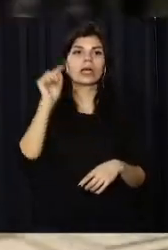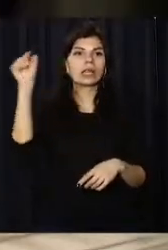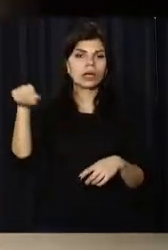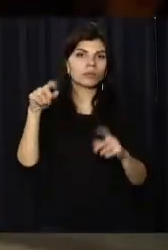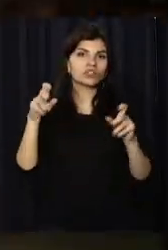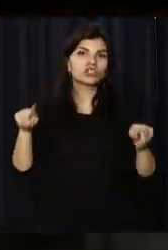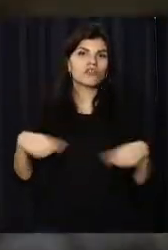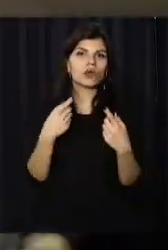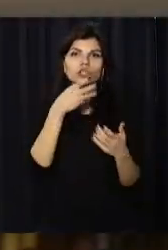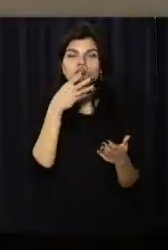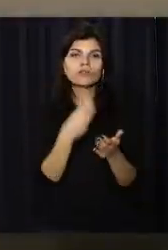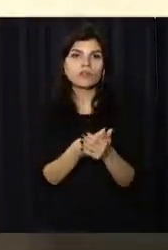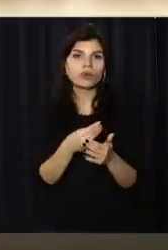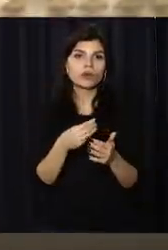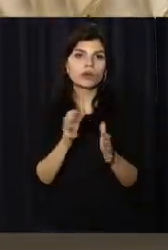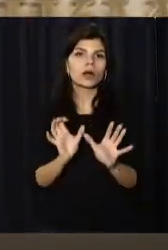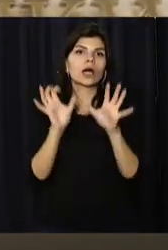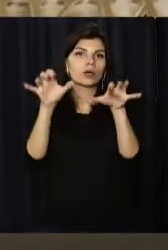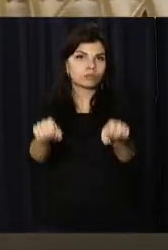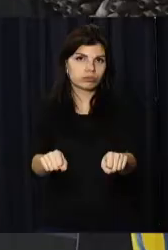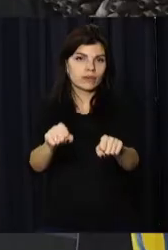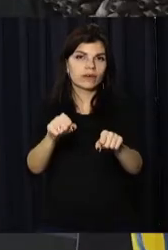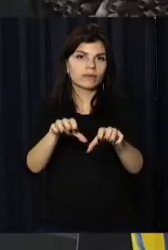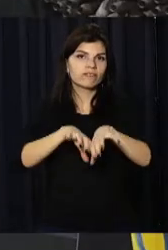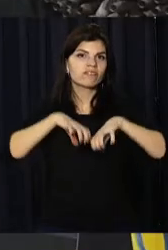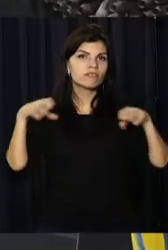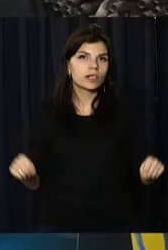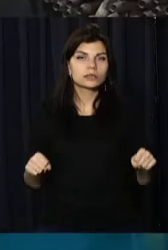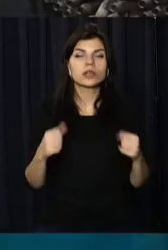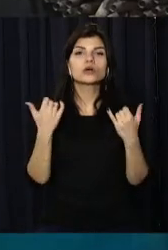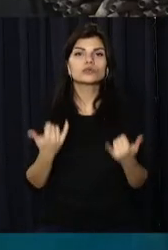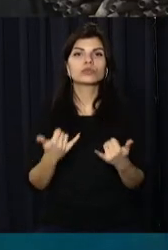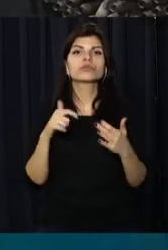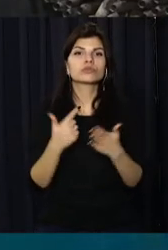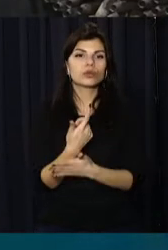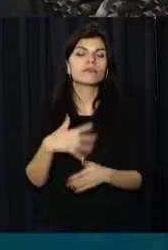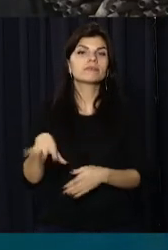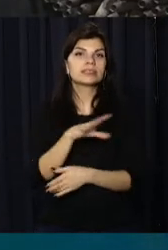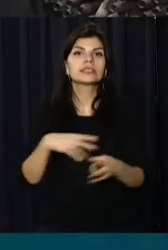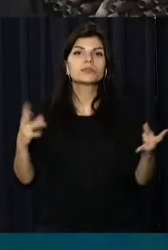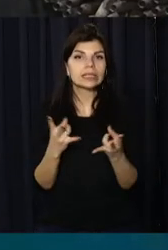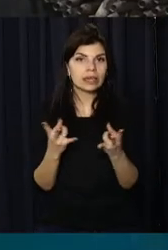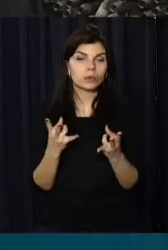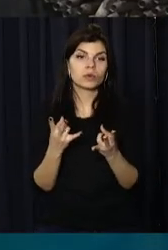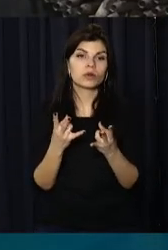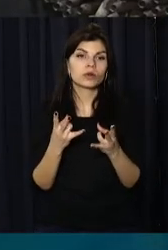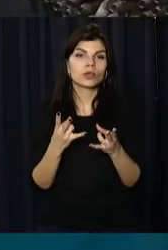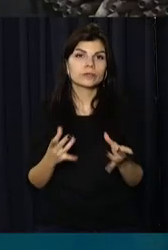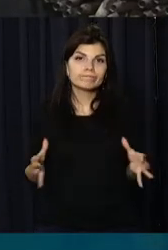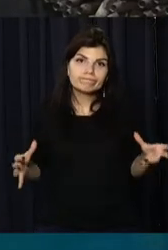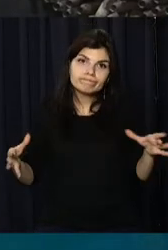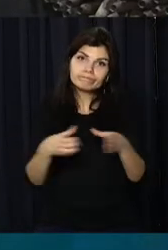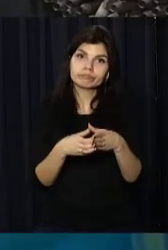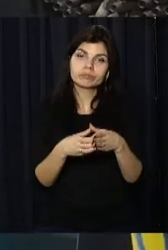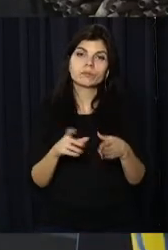створити свою окупаційну владу. Сьогодні знову нам всім треба гуртуватись,